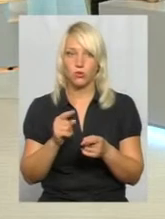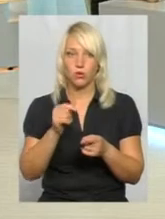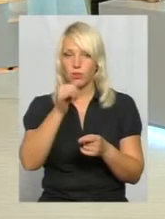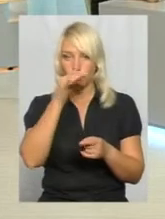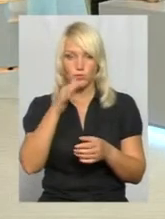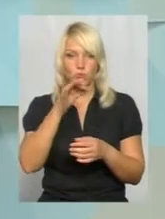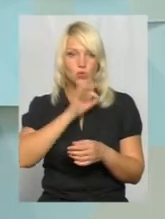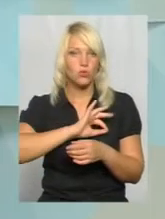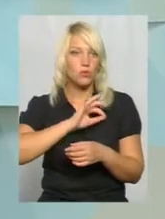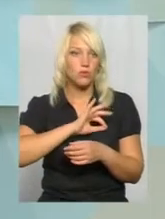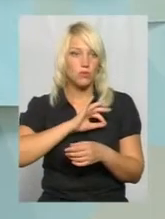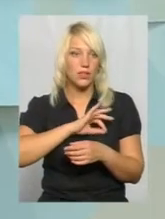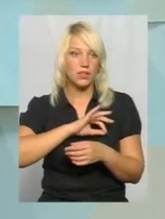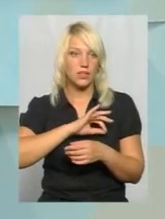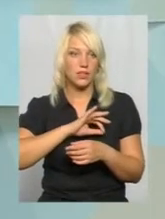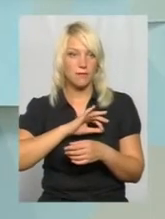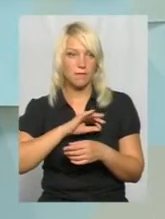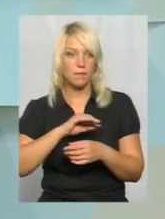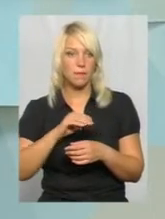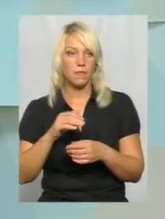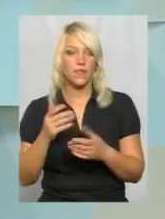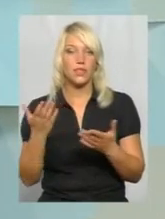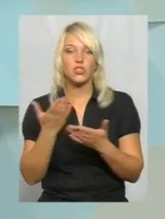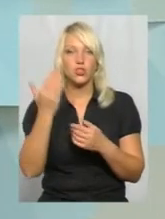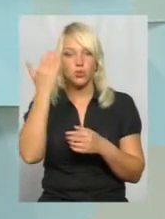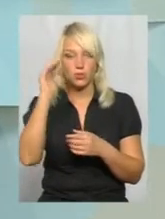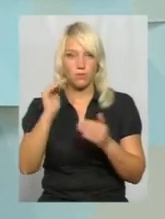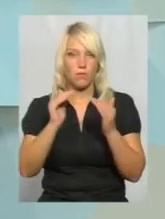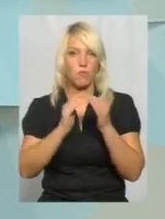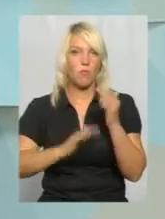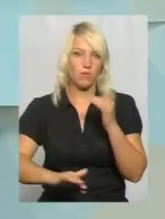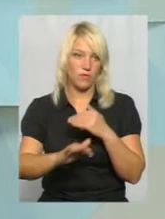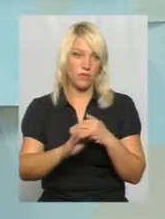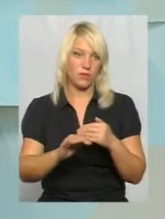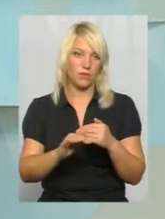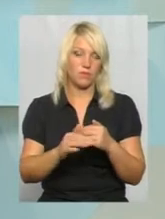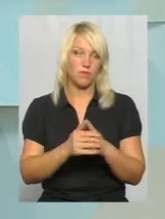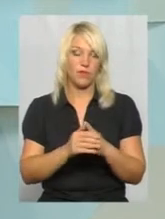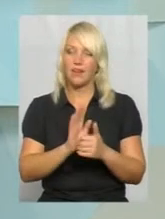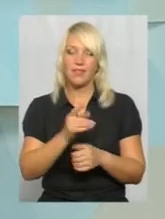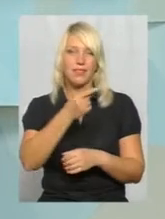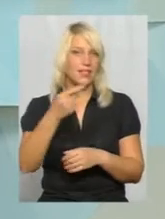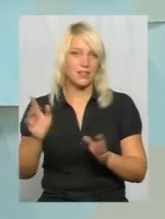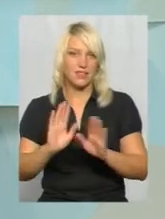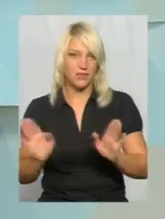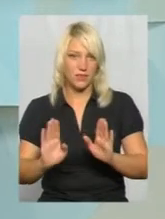скористуватись, там, чиїмось подвір'ям. Звичайно, не в негативних, там, цілях.